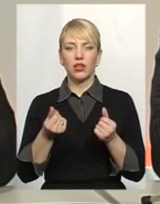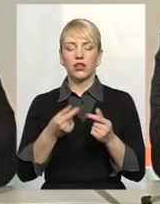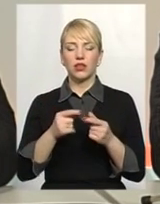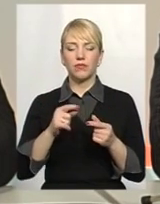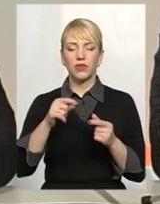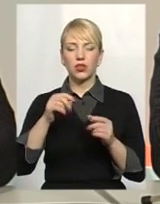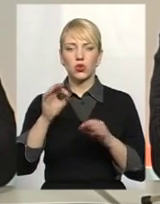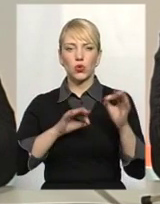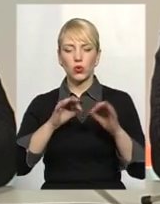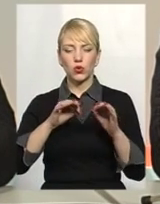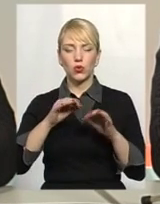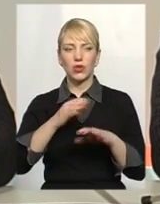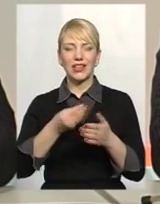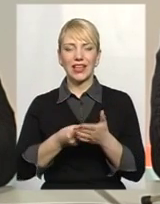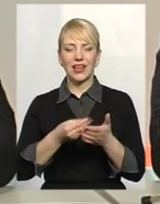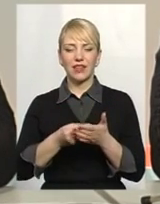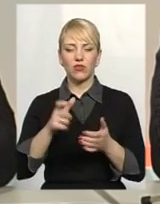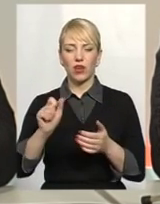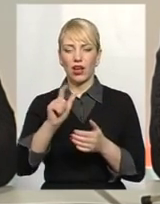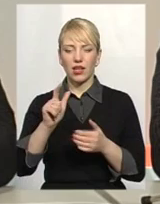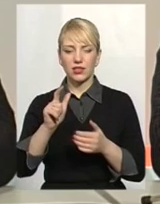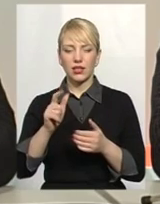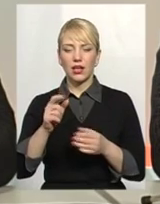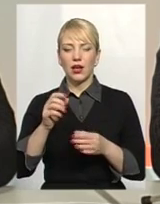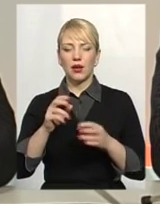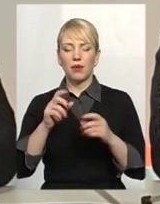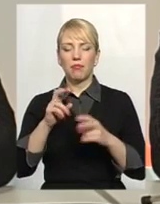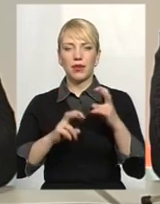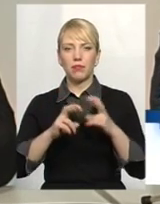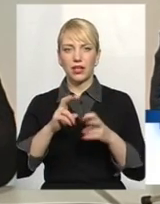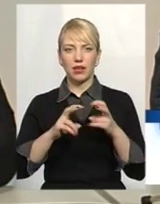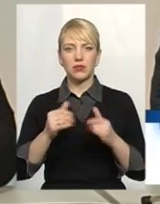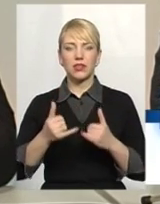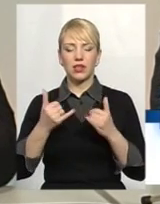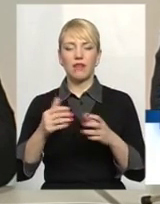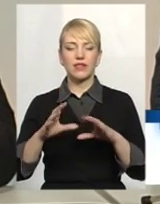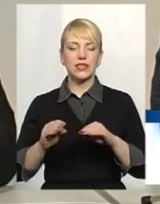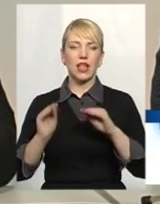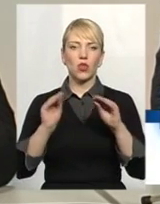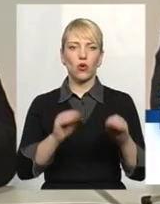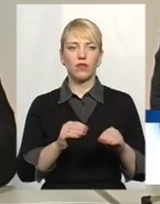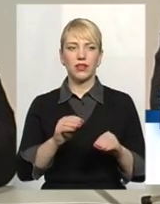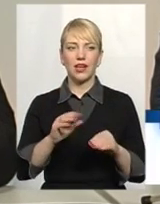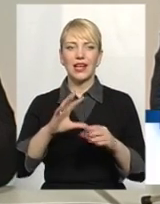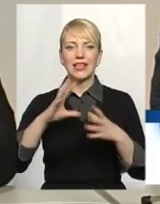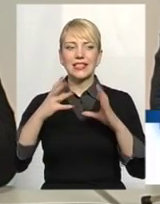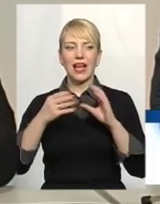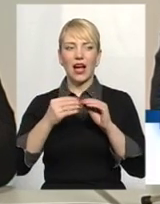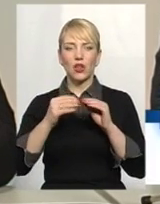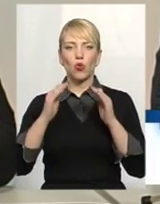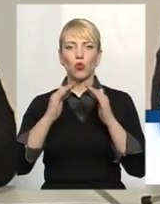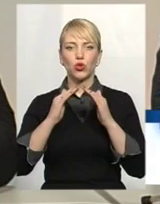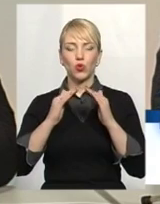газорозподіння підприємствам для встановлення загальнобудинкових лічильників, повторюсь, іменно загальнобудинкових